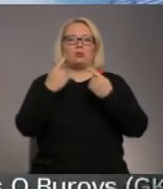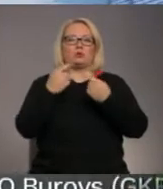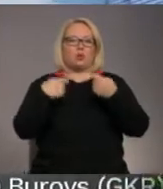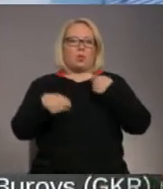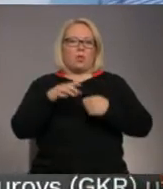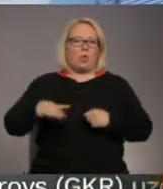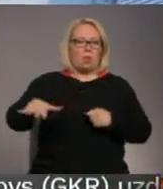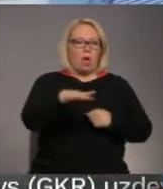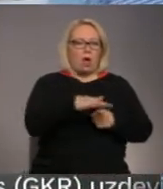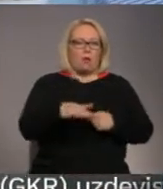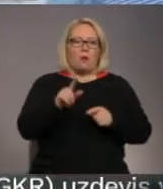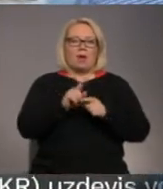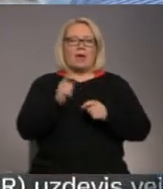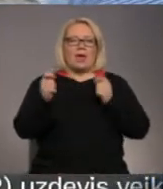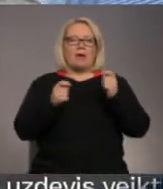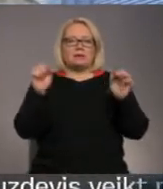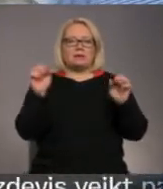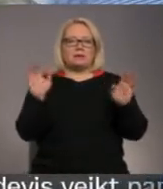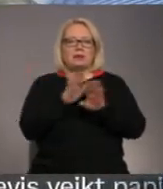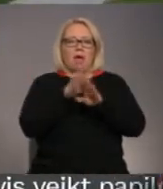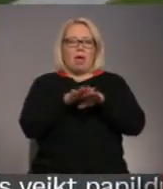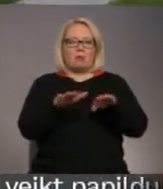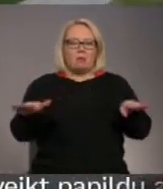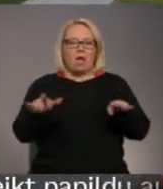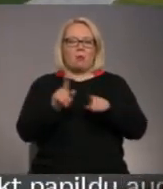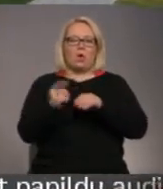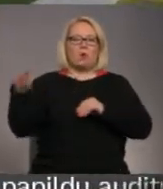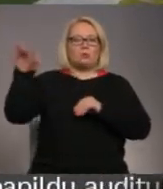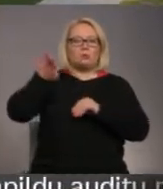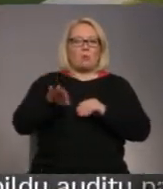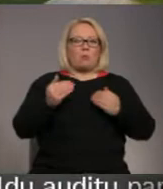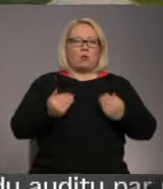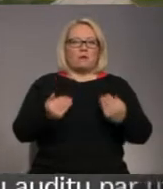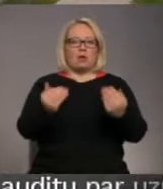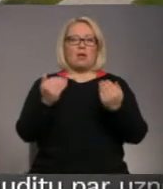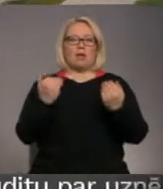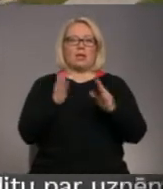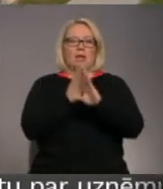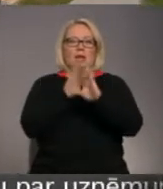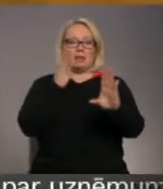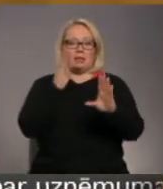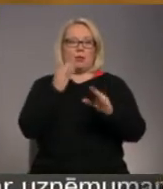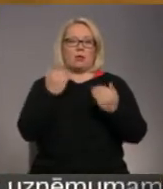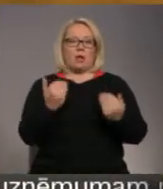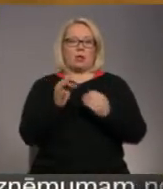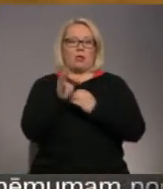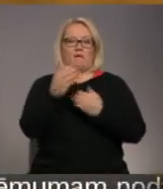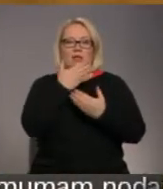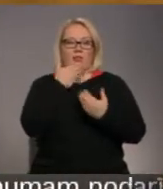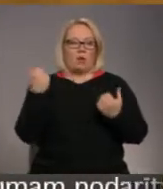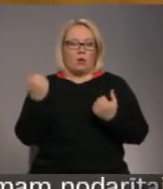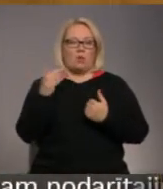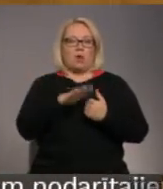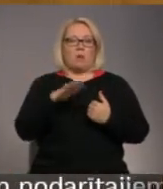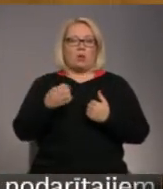izveidot arī estrādu un uzkalniņš, kuras iemā braukt ar ragavām. Šobrīd rindu uz vietu bērndārzā novadā nav. Pirmskolas grupas